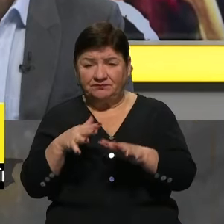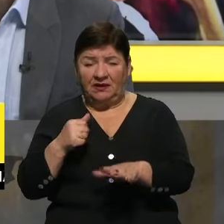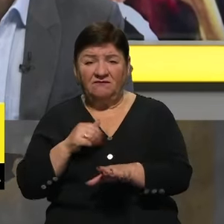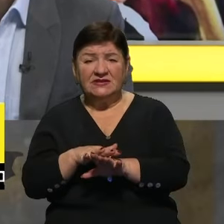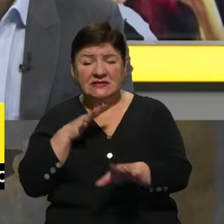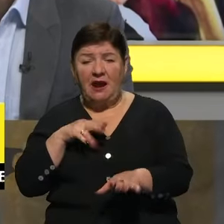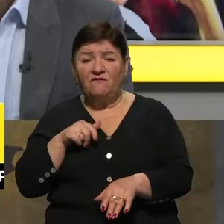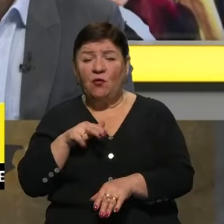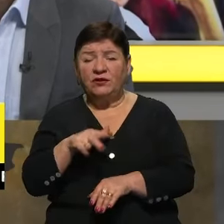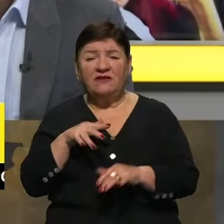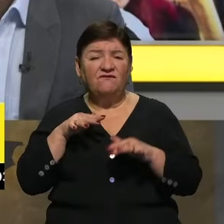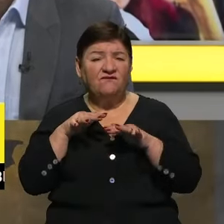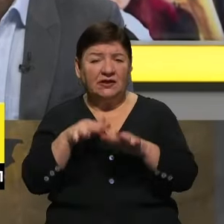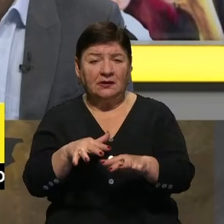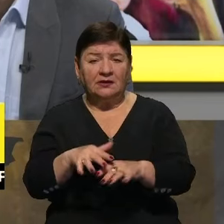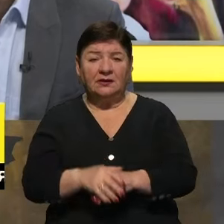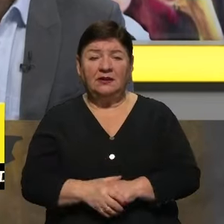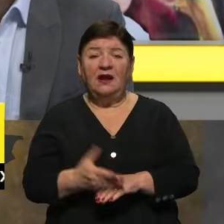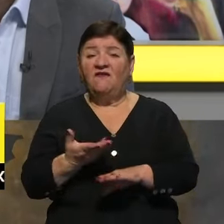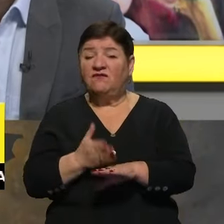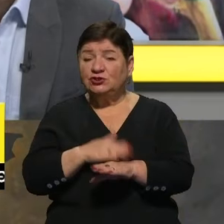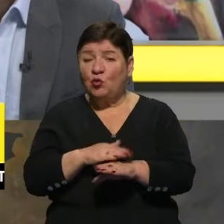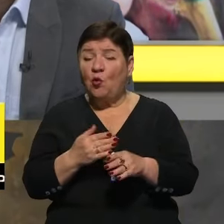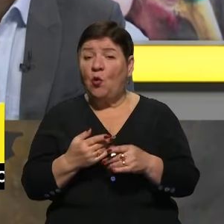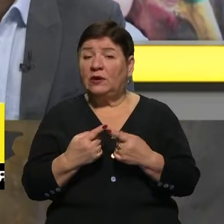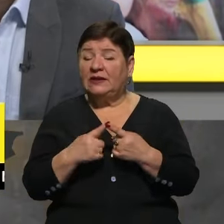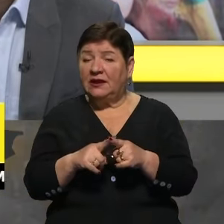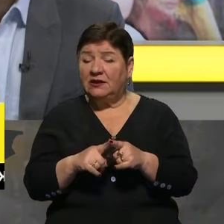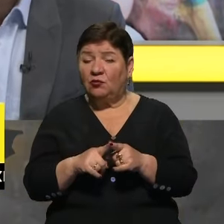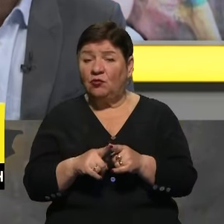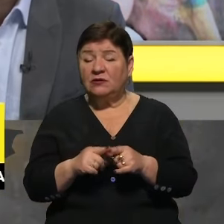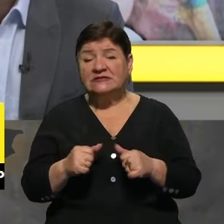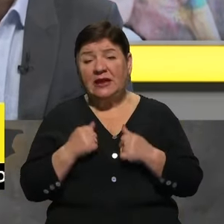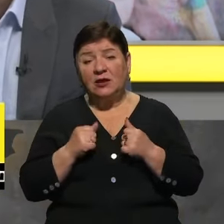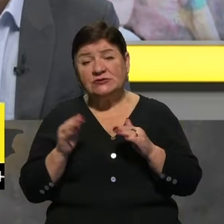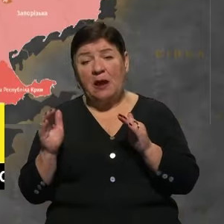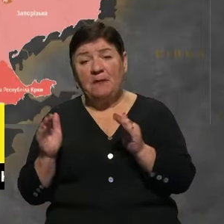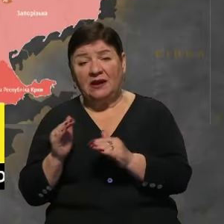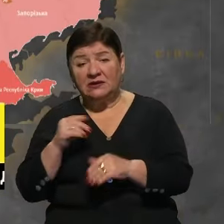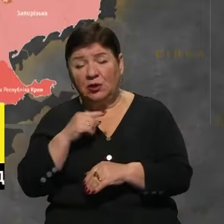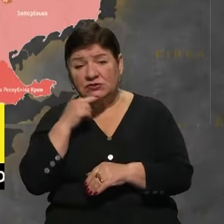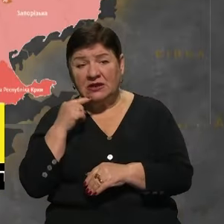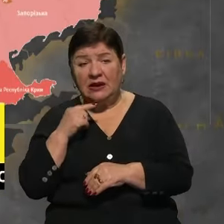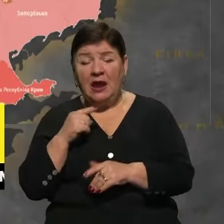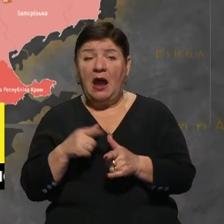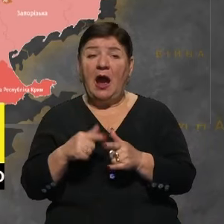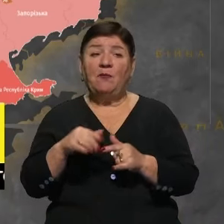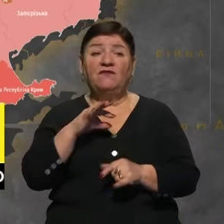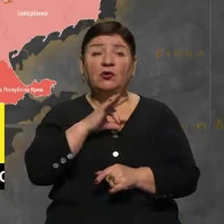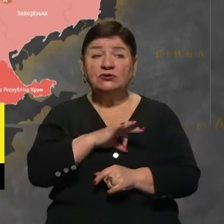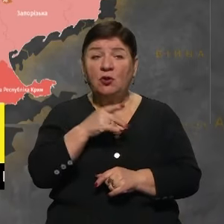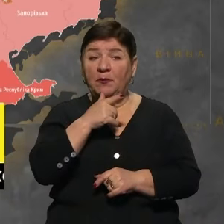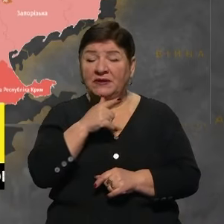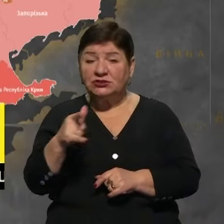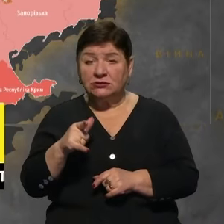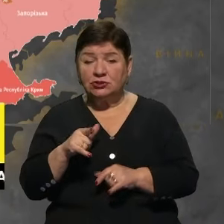ходять в атаки. Пашку техніку вони намагаються берегти чи десь намагаються використовувати її під час проб